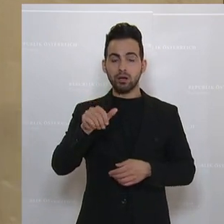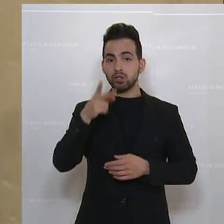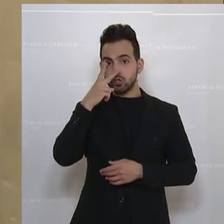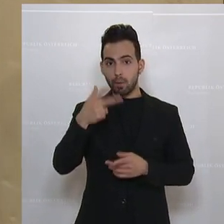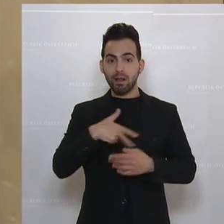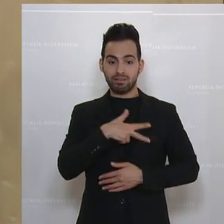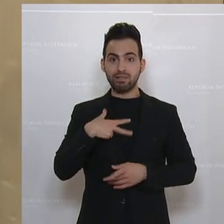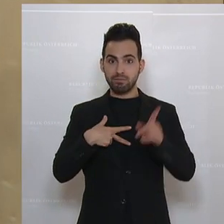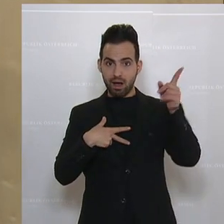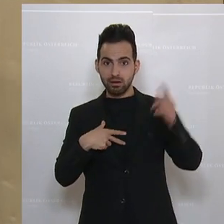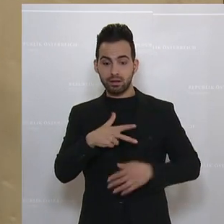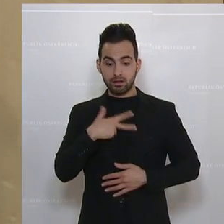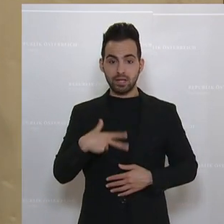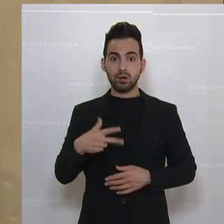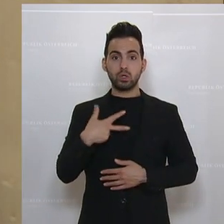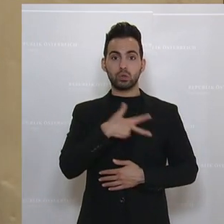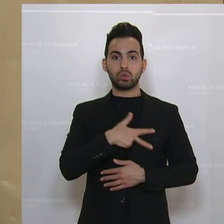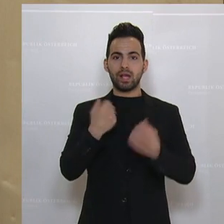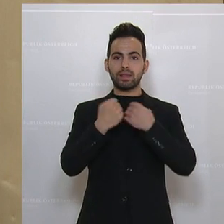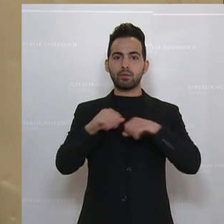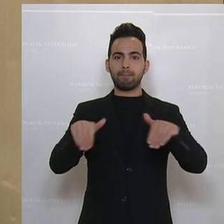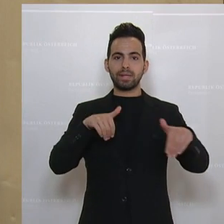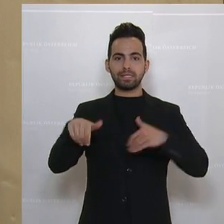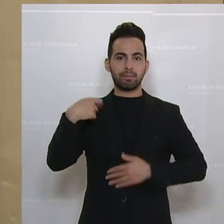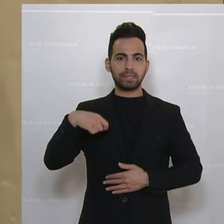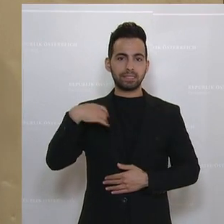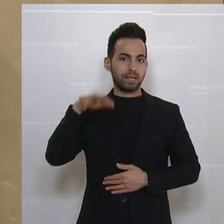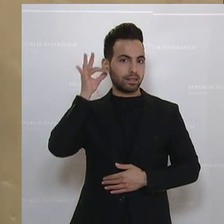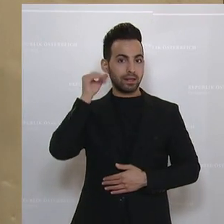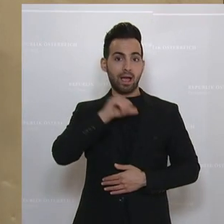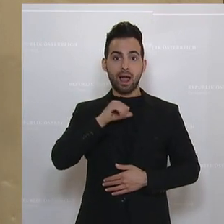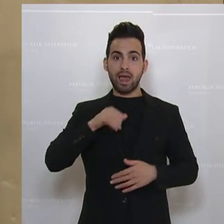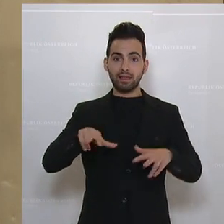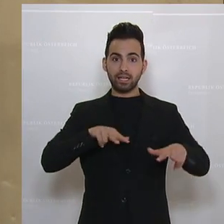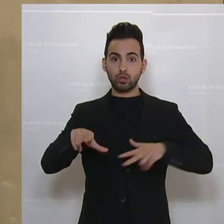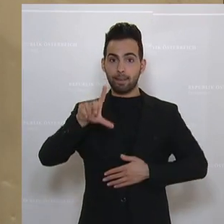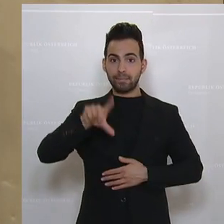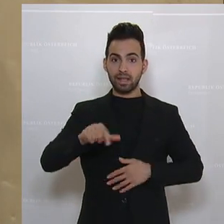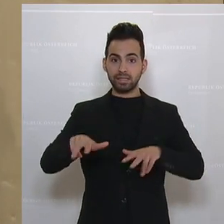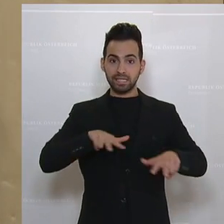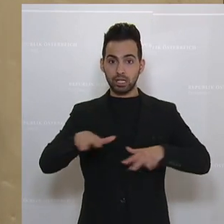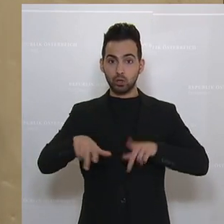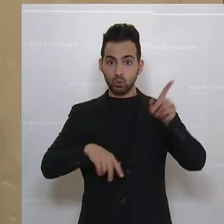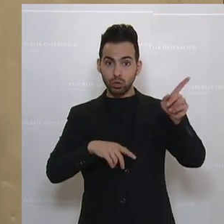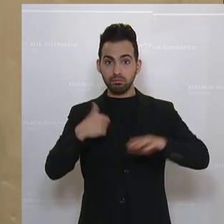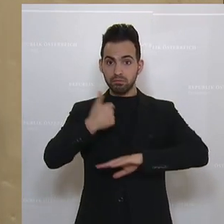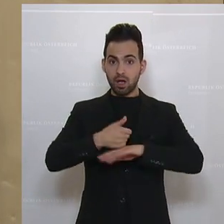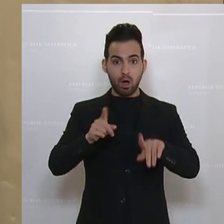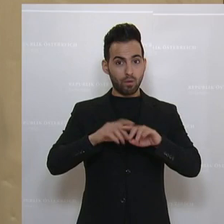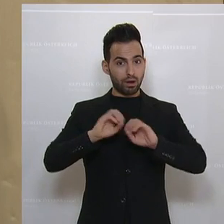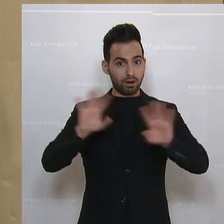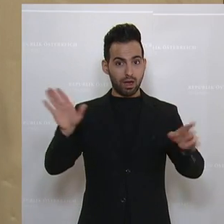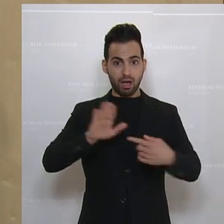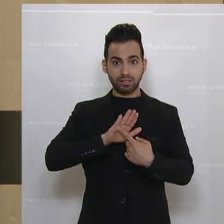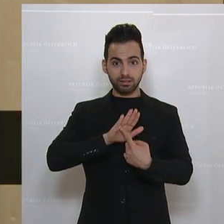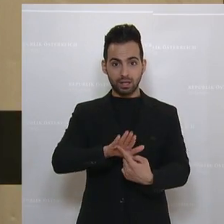Beispiel nach Dänemark, wo eine sozialdemokratische Ministerpräsidentin in einer Alleinregierung, in einer Minderheitsregierung zum Beispiel, auch ganz klar gemacht